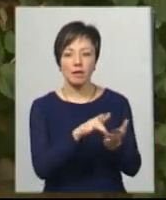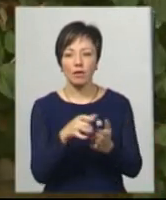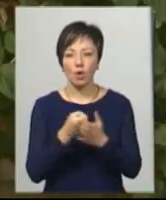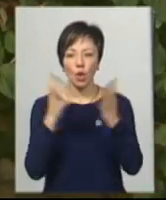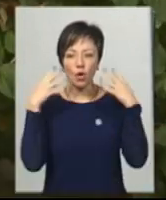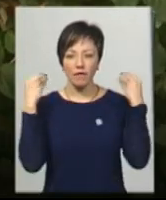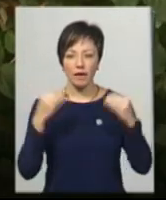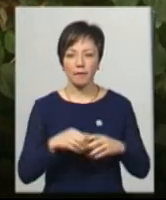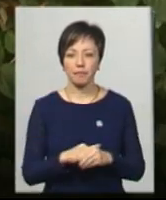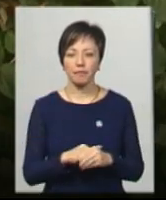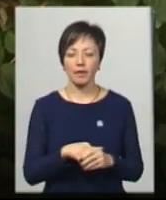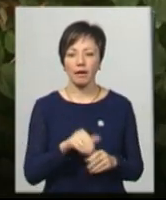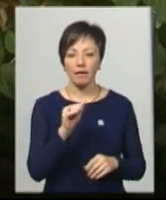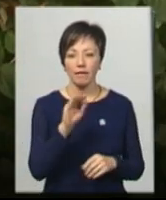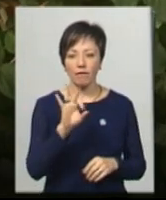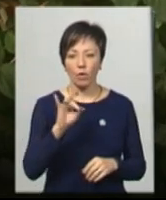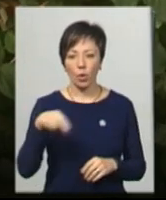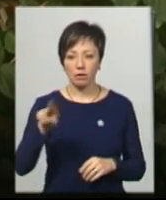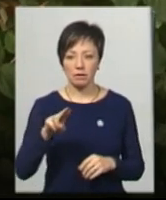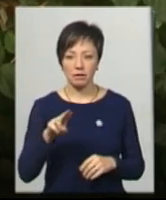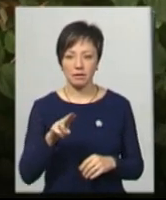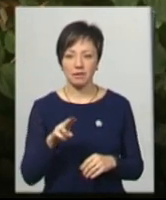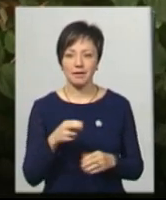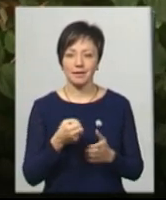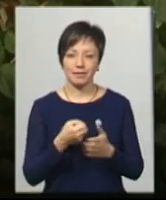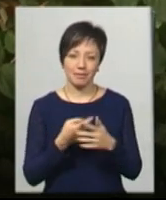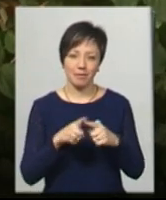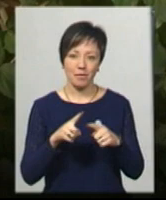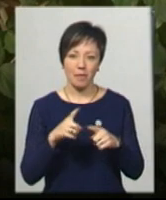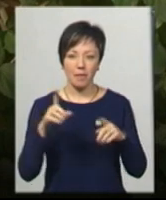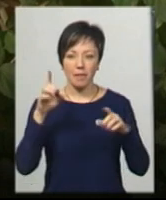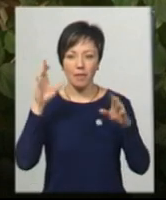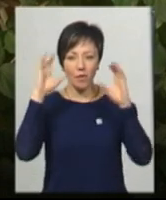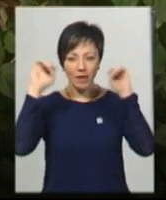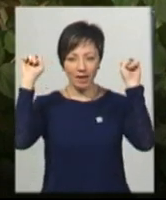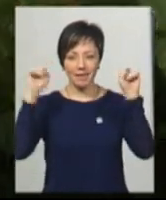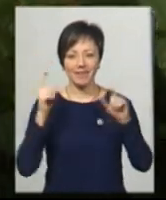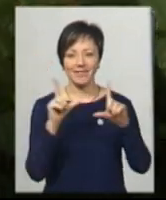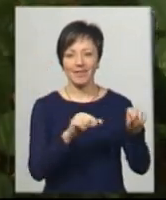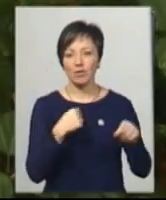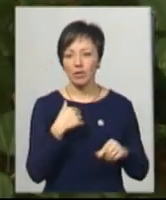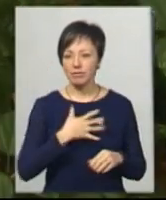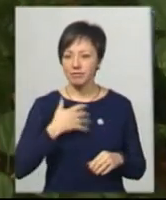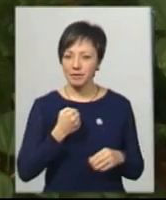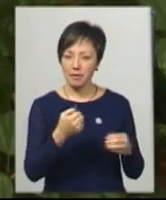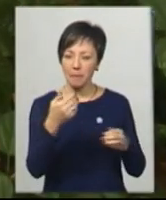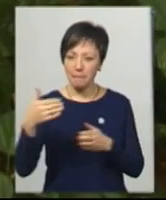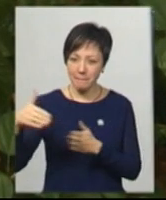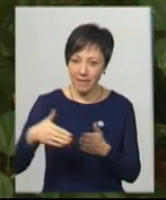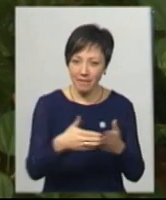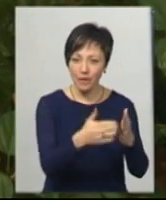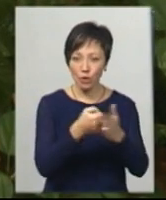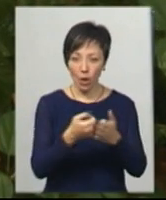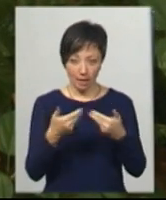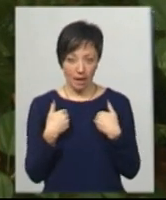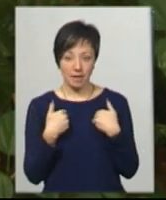Фьорд, Норвегія. До вікінгів. У мене якийсь дух їх трохи, напевно, є. Вони звідти плили, аж доходили до